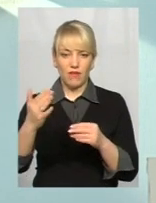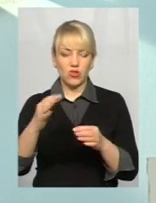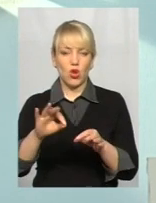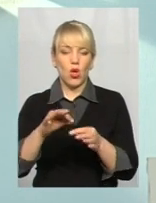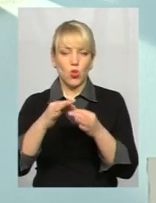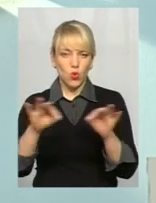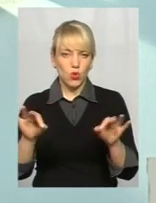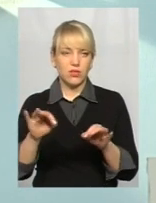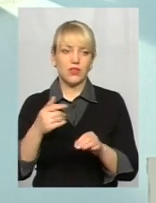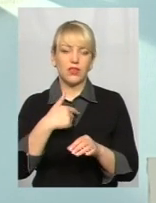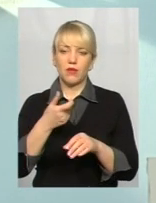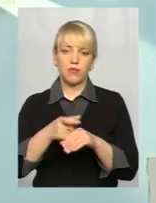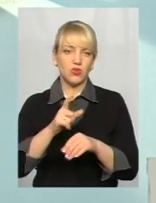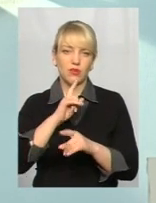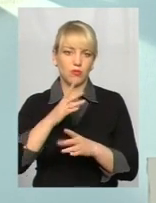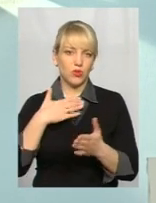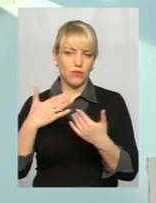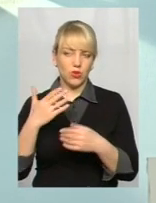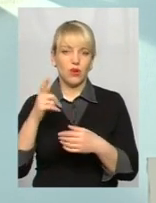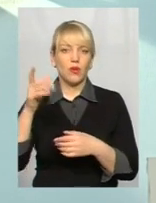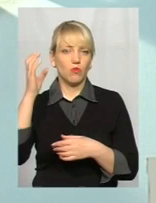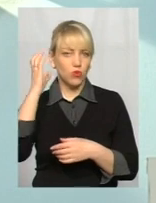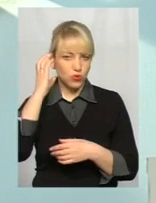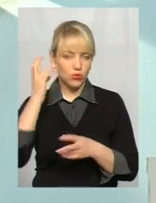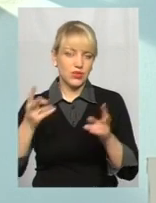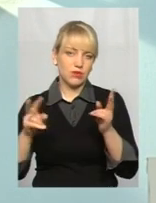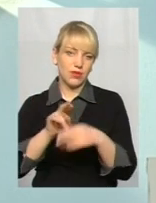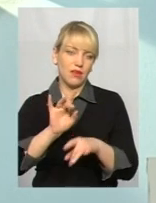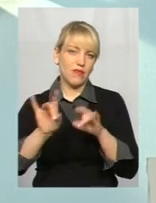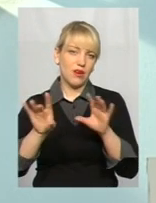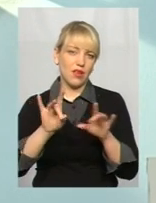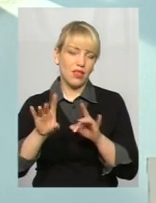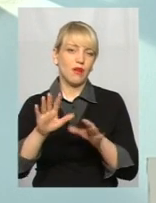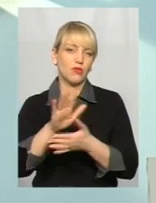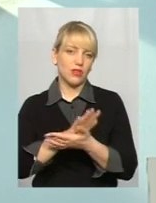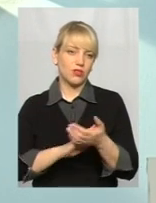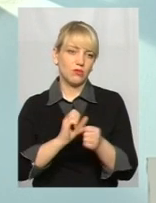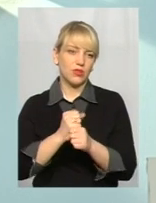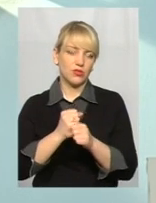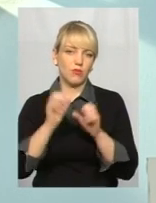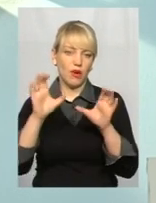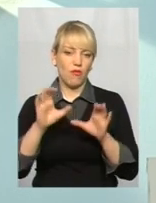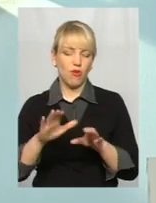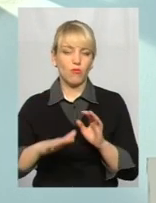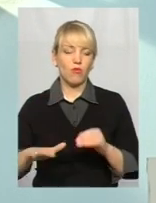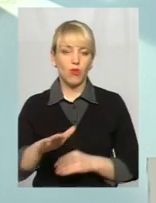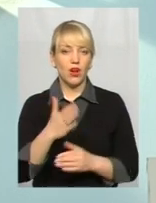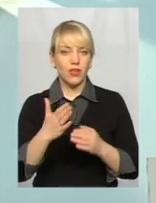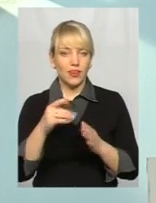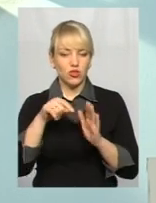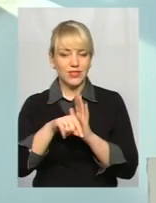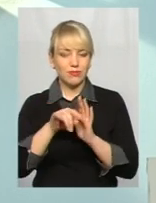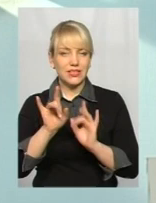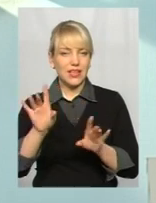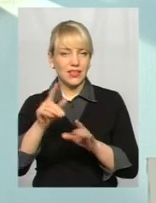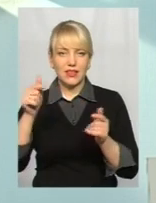більше договірних відновленостей не маємо. Він нас почув, змінив тип реклами, і, відповідно, далі працює в нормальному правовому полі. Але, в будь-якому випадку, якщо зміст реклами не